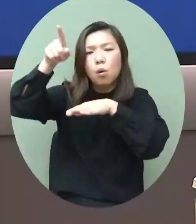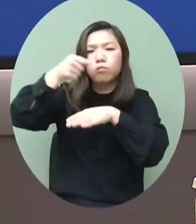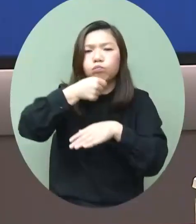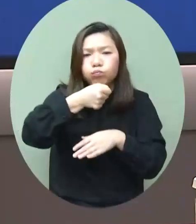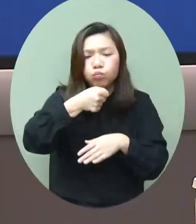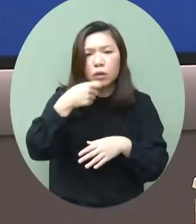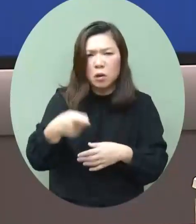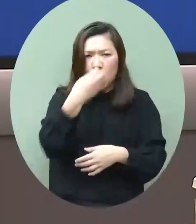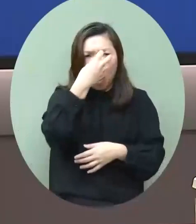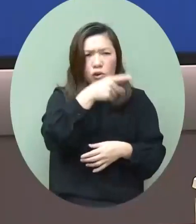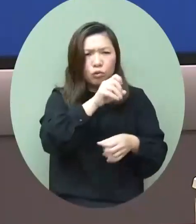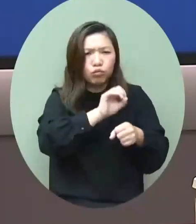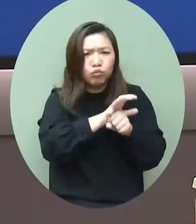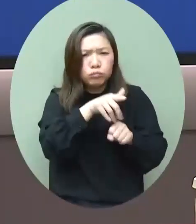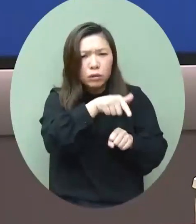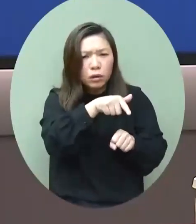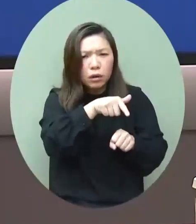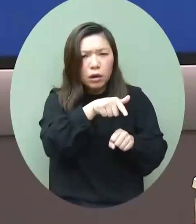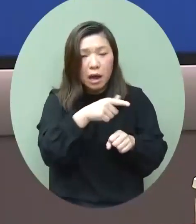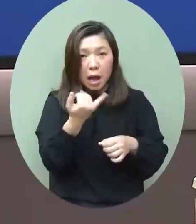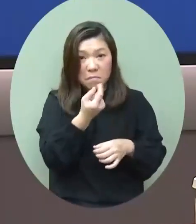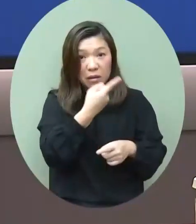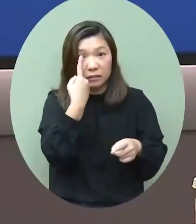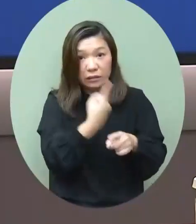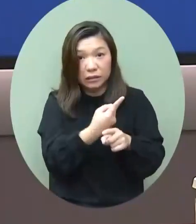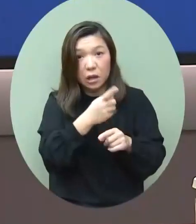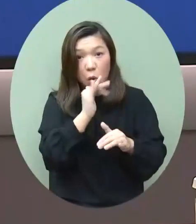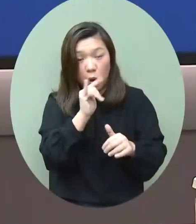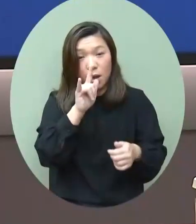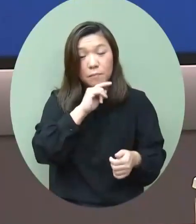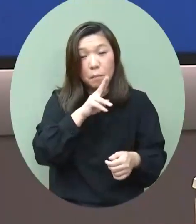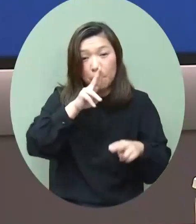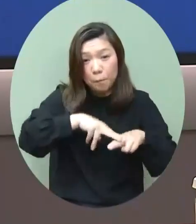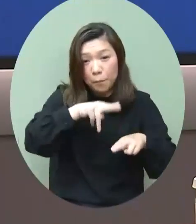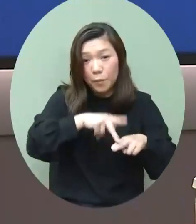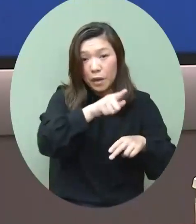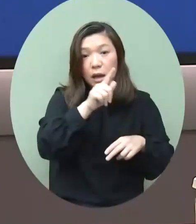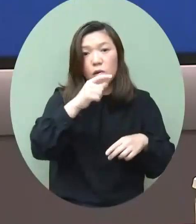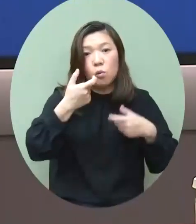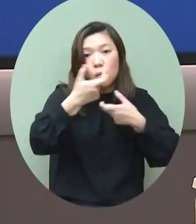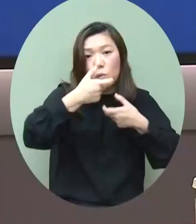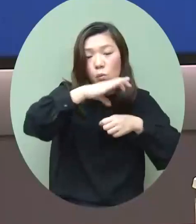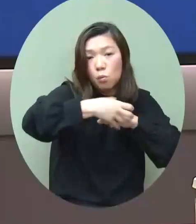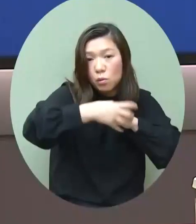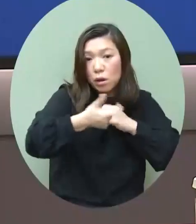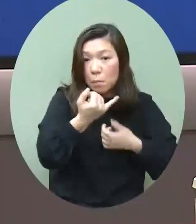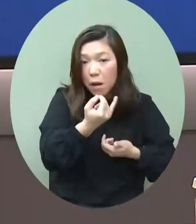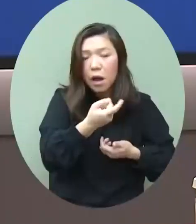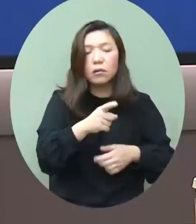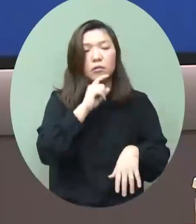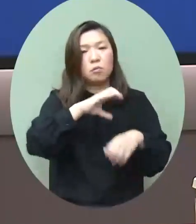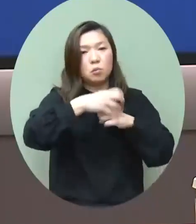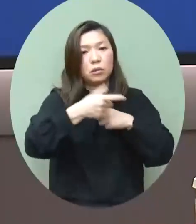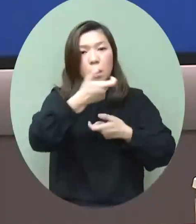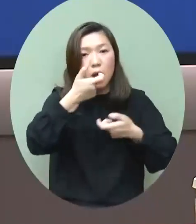對於香港在疫情之下是否能夠保持到它的國際地位以及它作為國際金